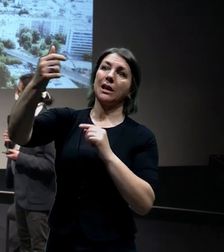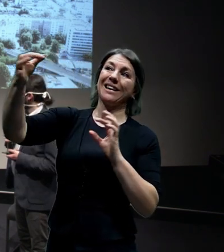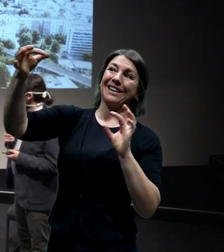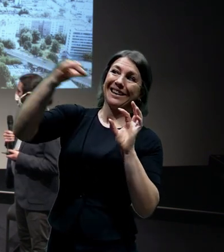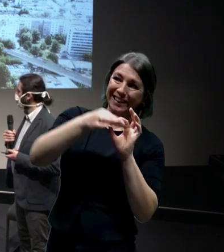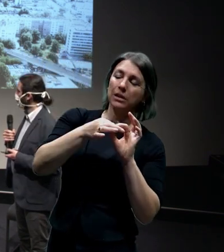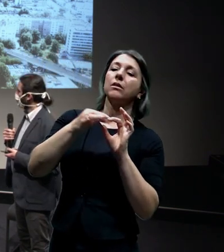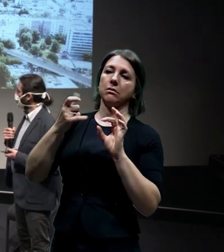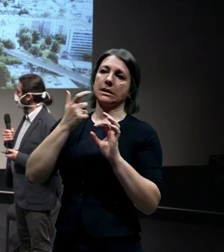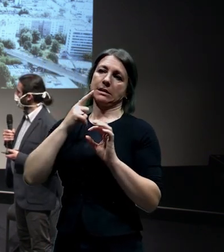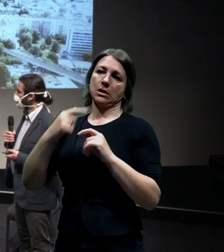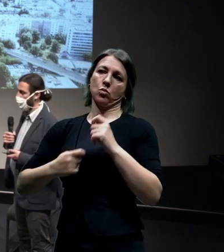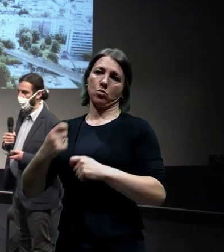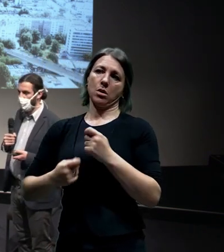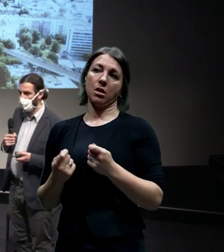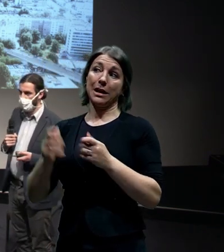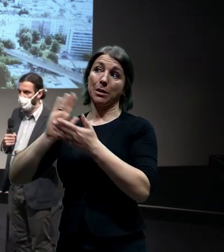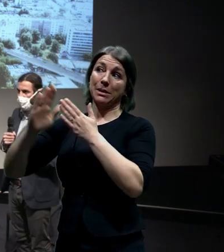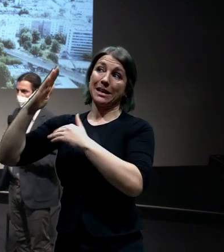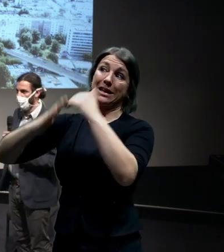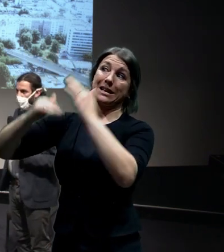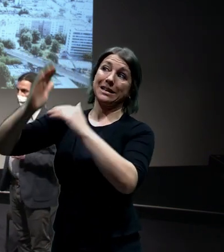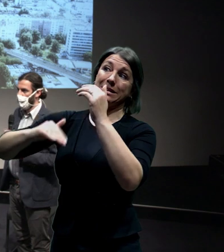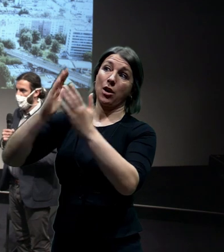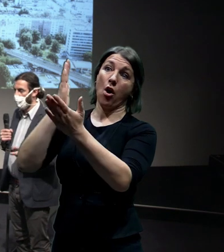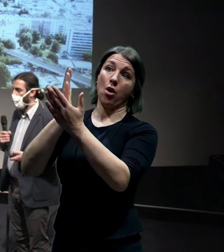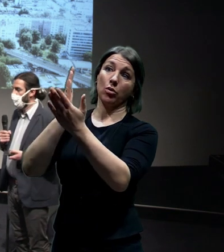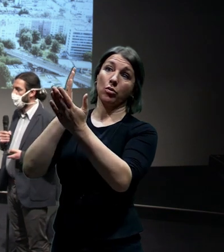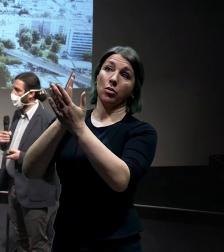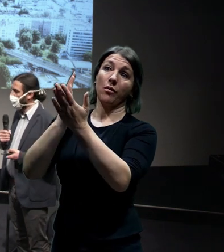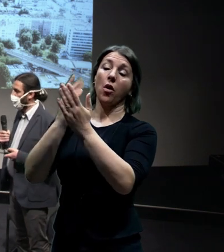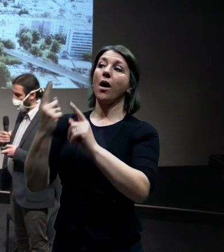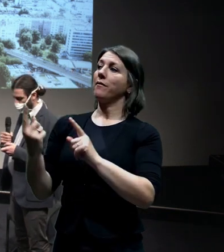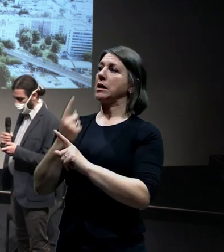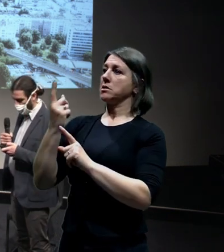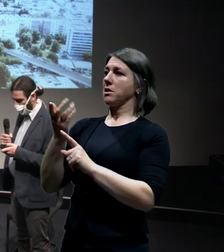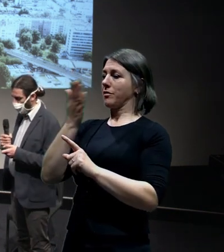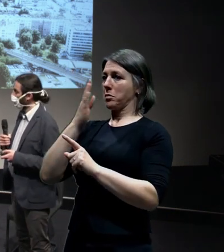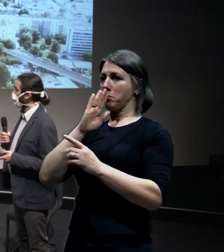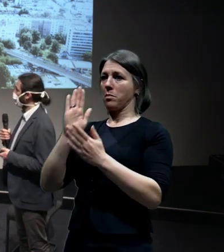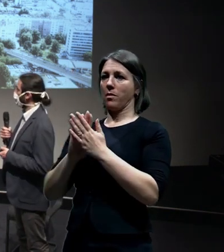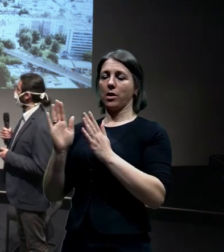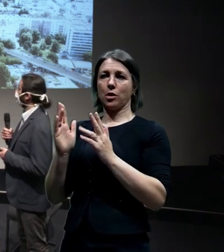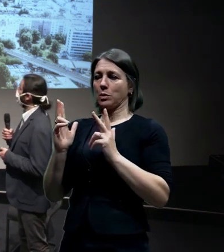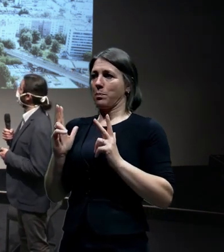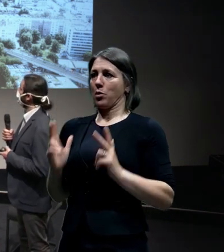chystá dostavit, tak vlastně získala velice městotvorný rásk, který je ale zároveň dává dopravně smysl.